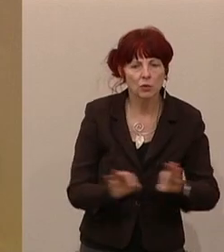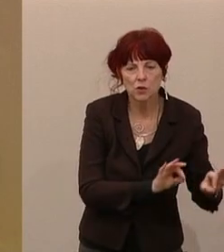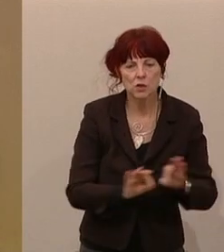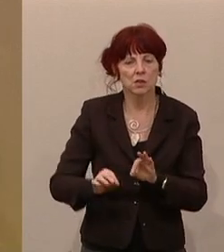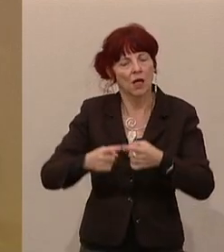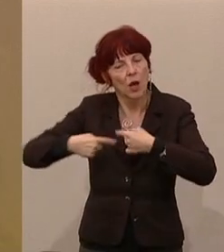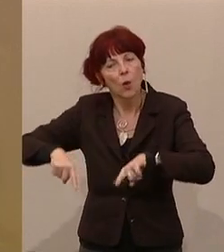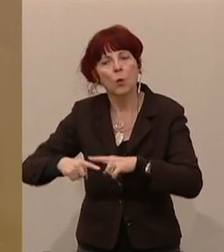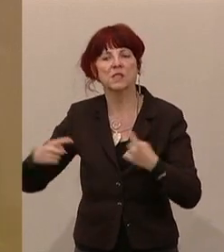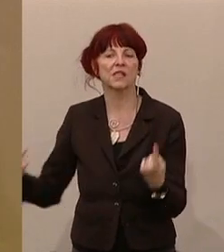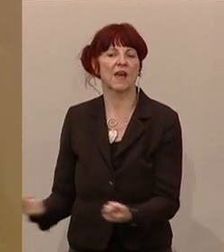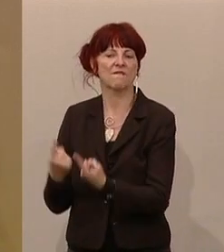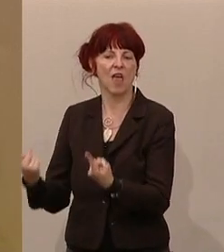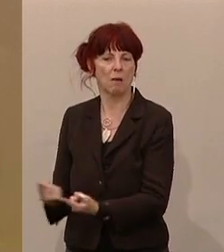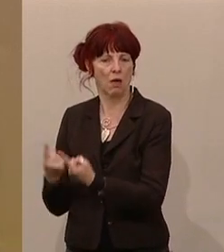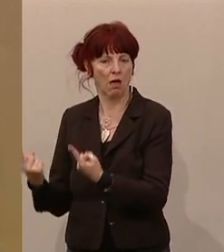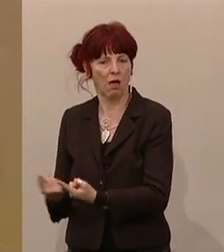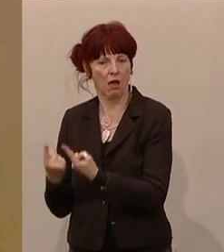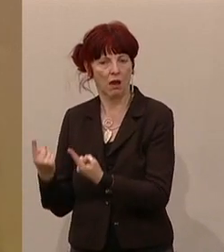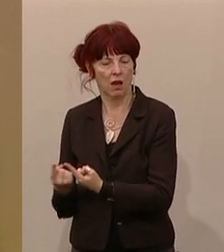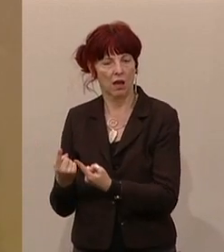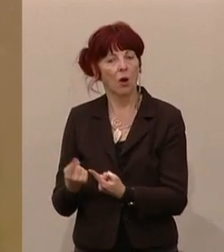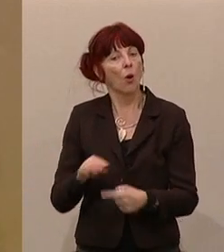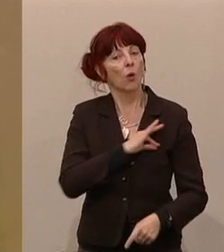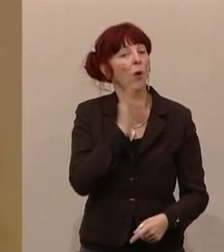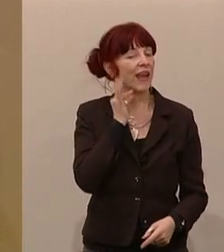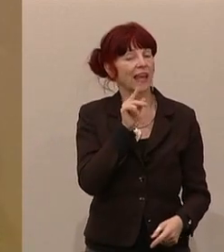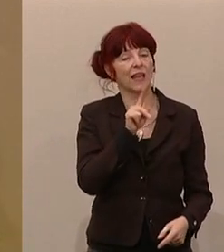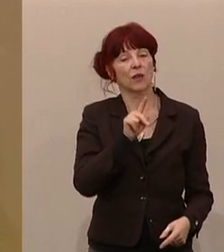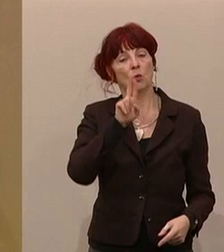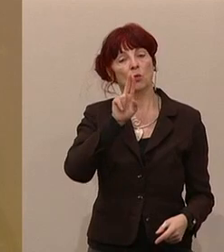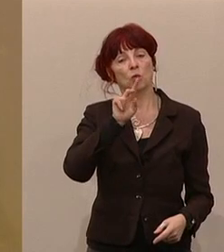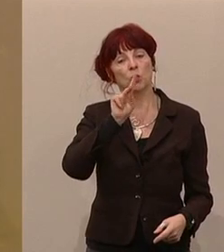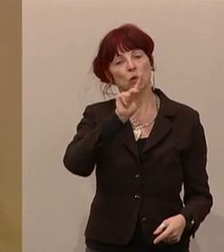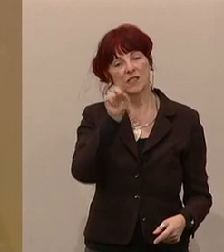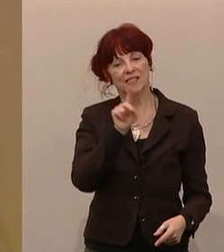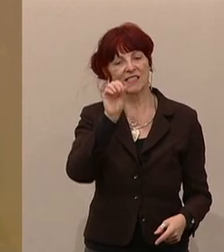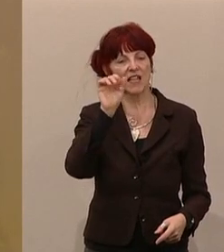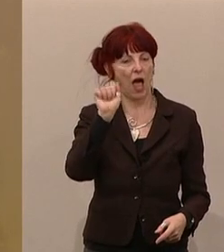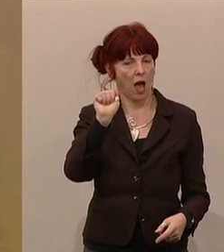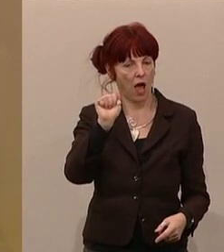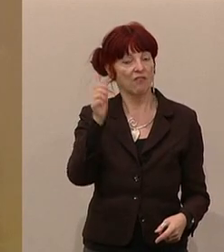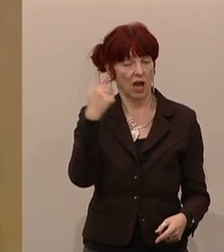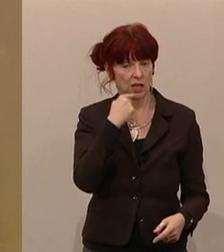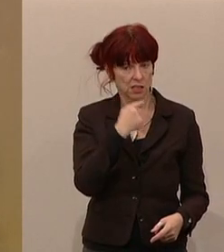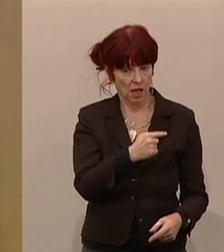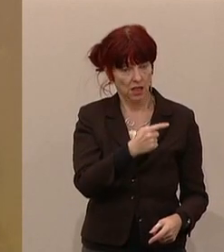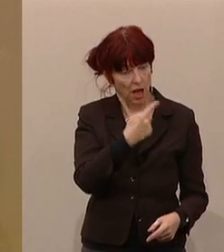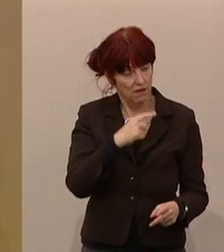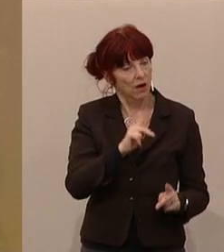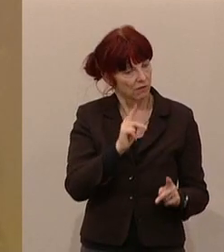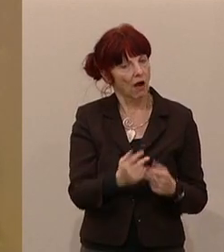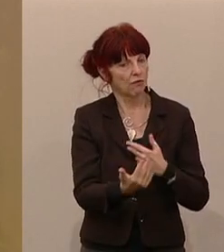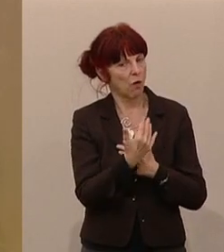Dutz da vorgeworfen hat, dass wir berücksichtigen und wir tun es wirklich mit guten und bestem Gewissen,